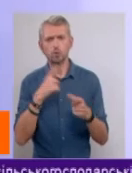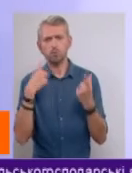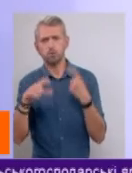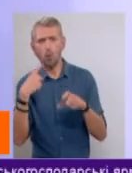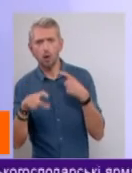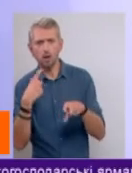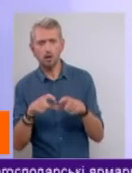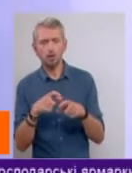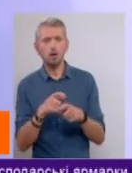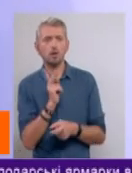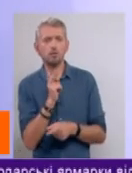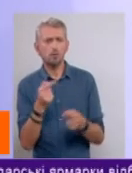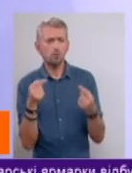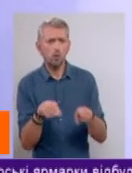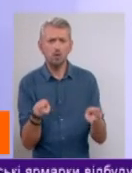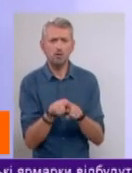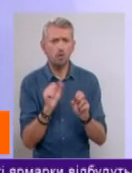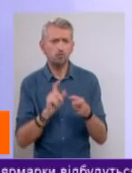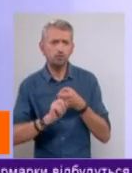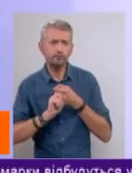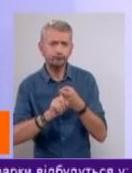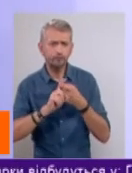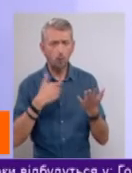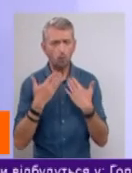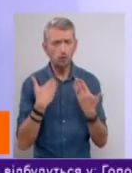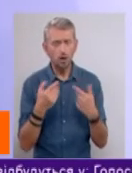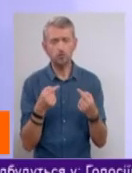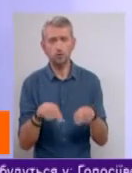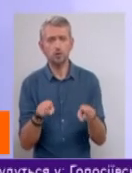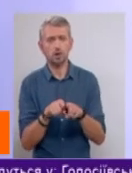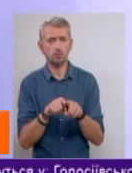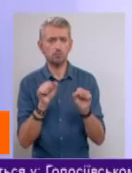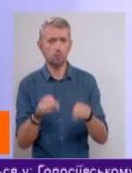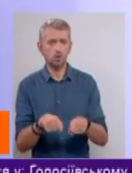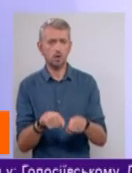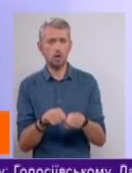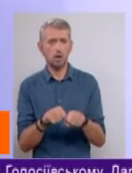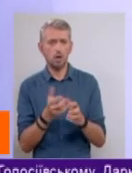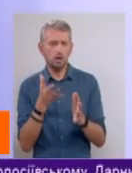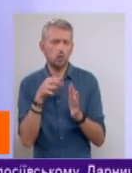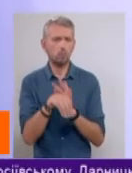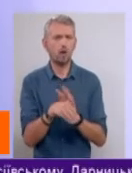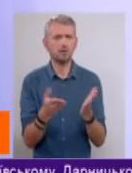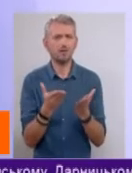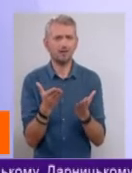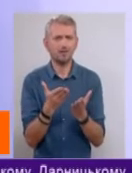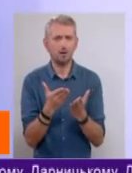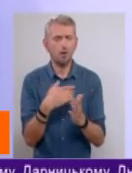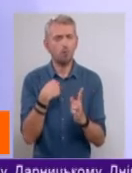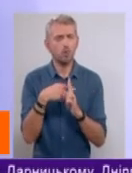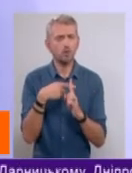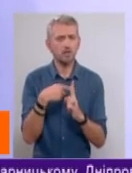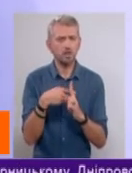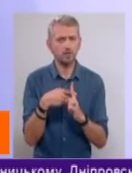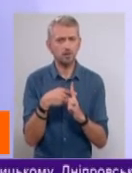з якими точно так само можна налагодити комунікацію і точно так само можна інтегрувати якісь і достатньо позитивні